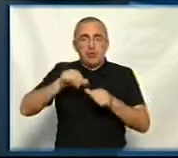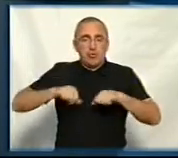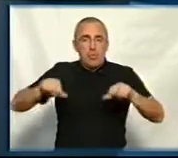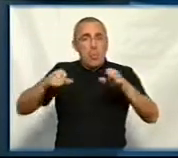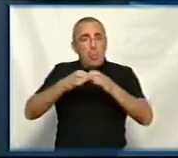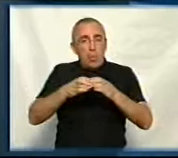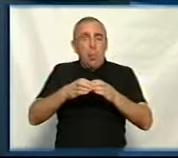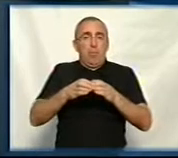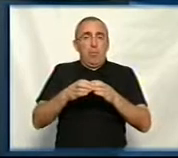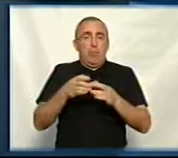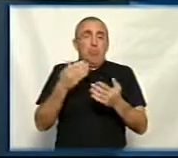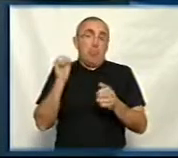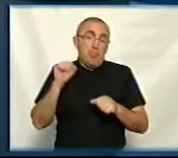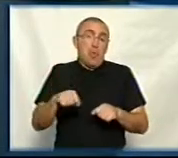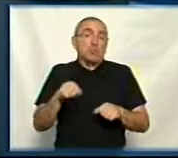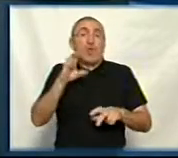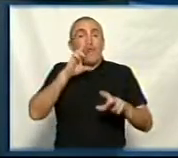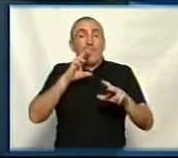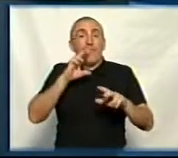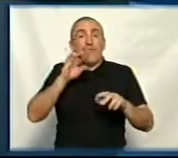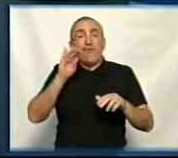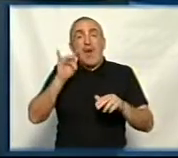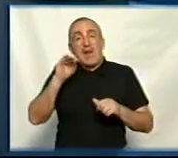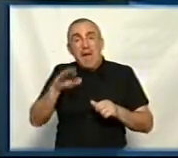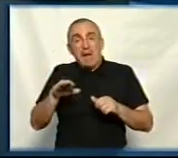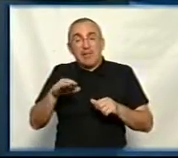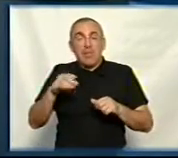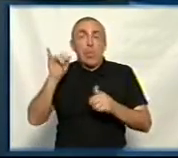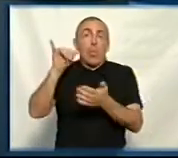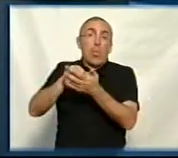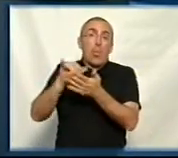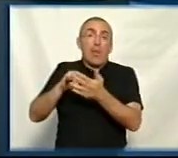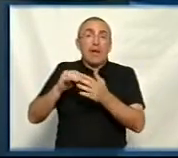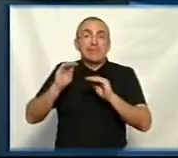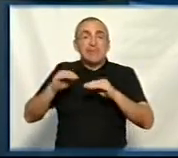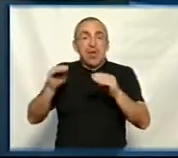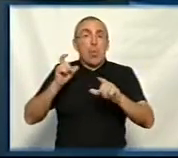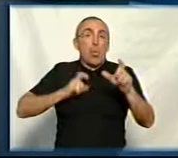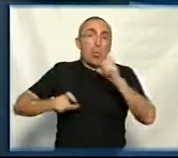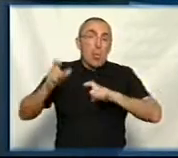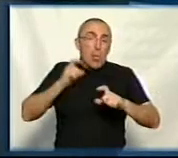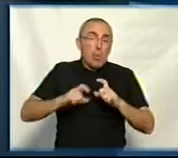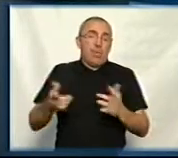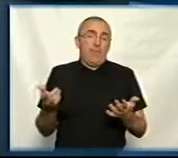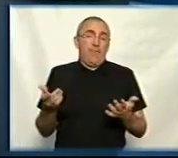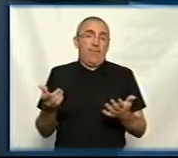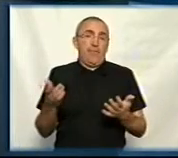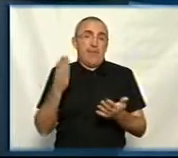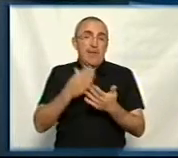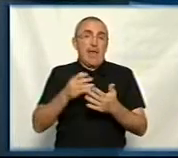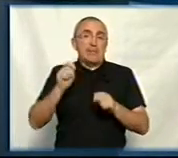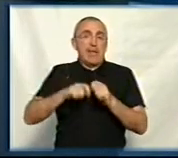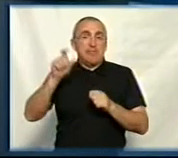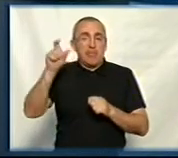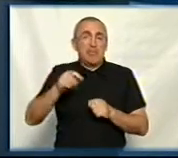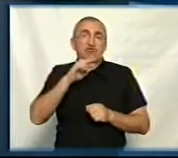робочої групи, чи, а, навіть можливий варіант, що викличимо десь із Уманського садового цього ж університету. Я гадаю, у нас є такі експерти, вони були у